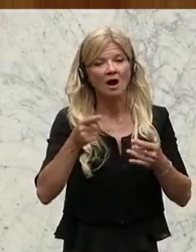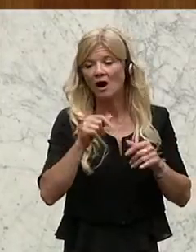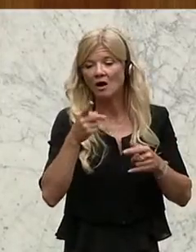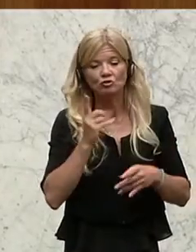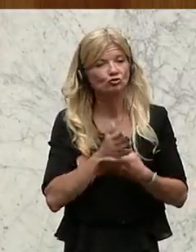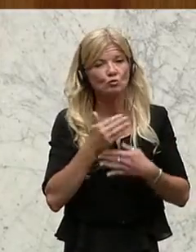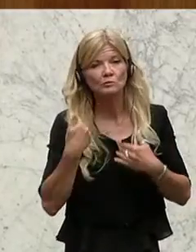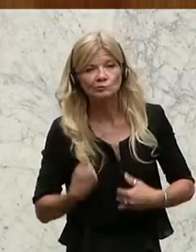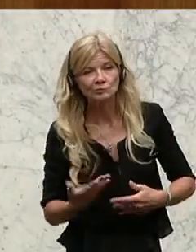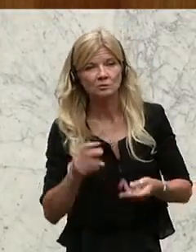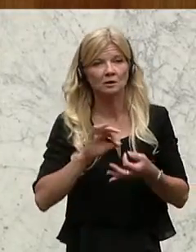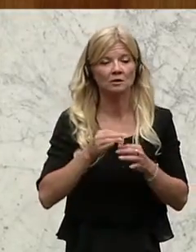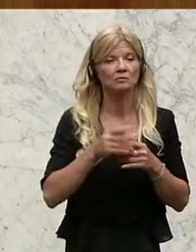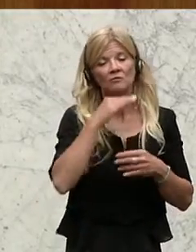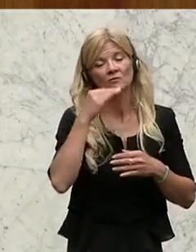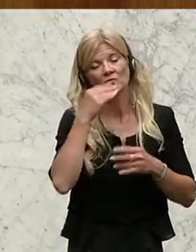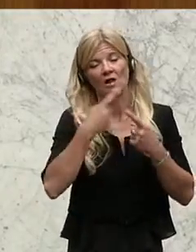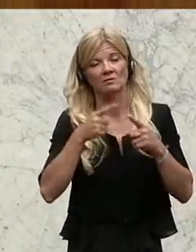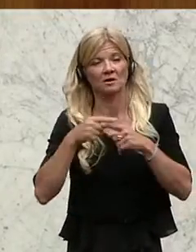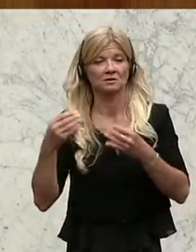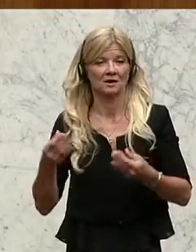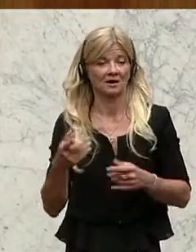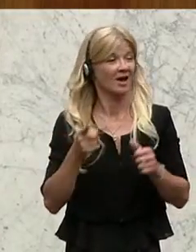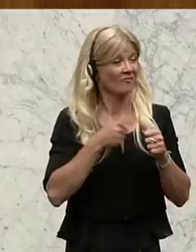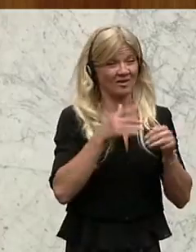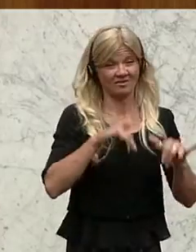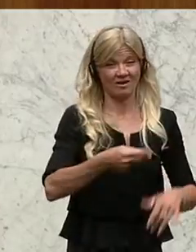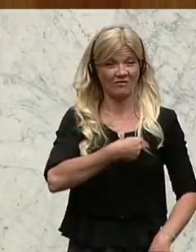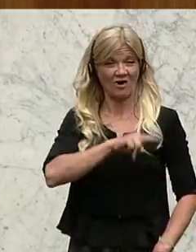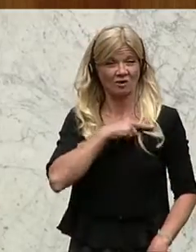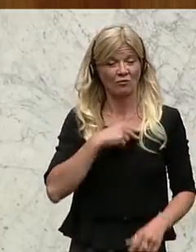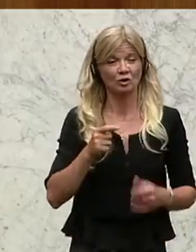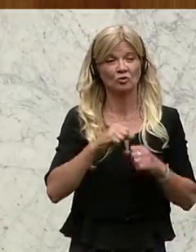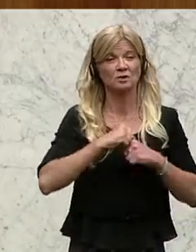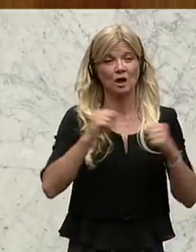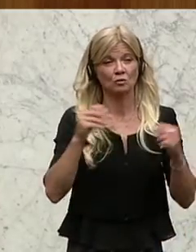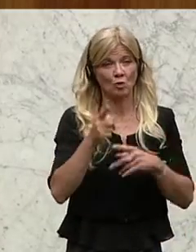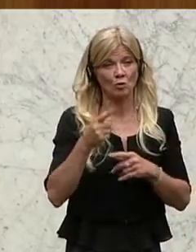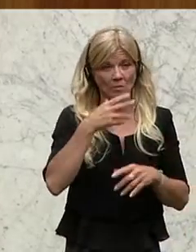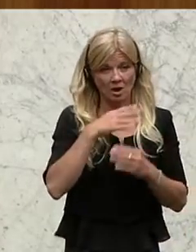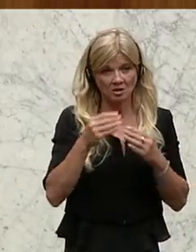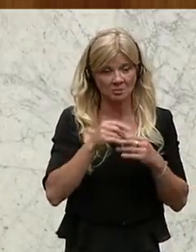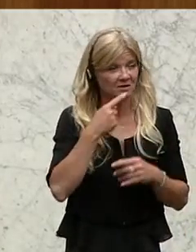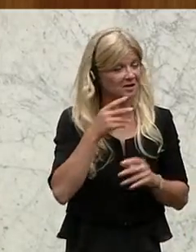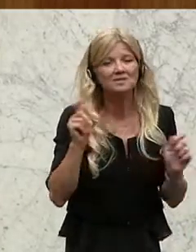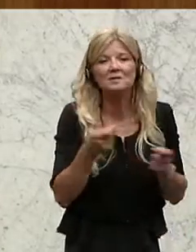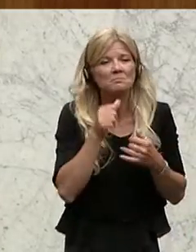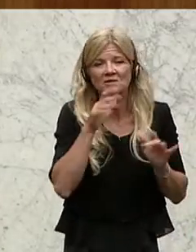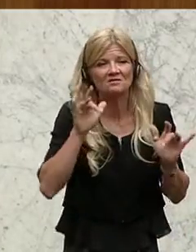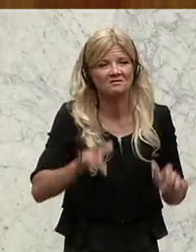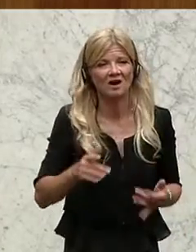Jeder verantwortungsvolle Atomexperte bestätigt inzwischen, es gibt kein wirklich sicheres AKW.